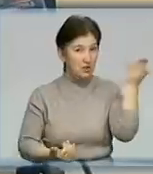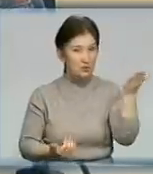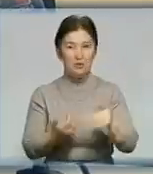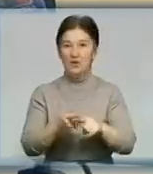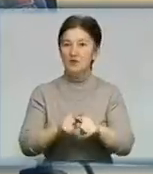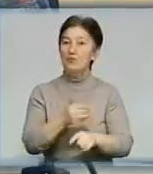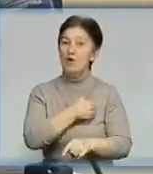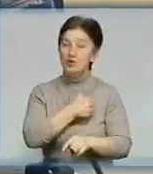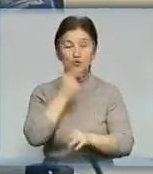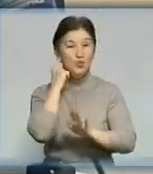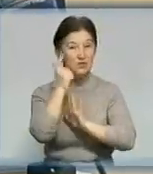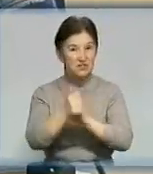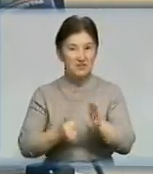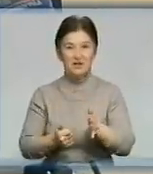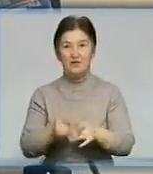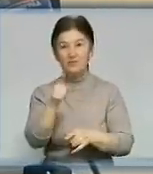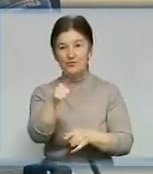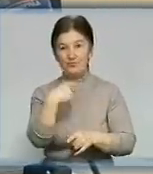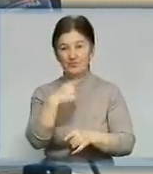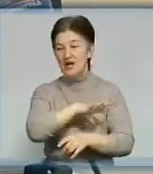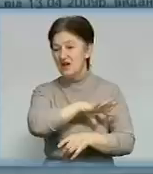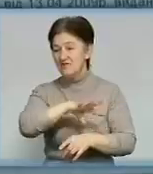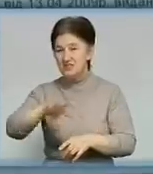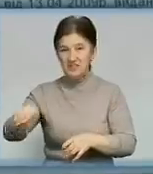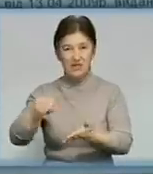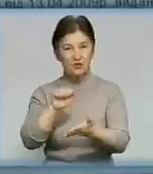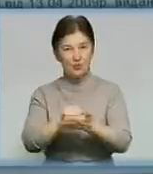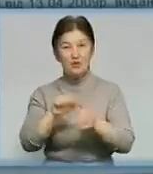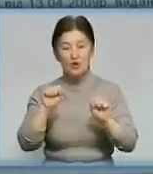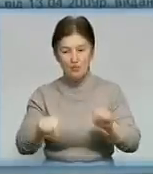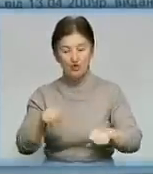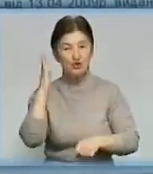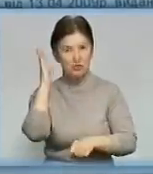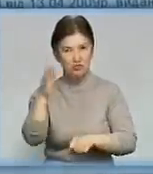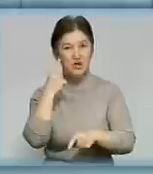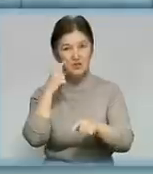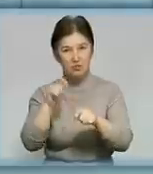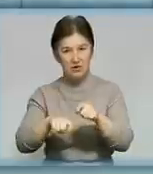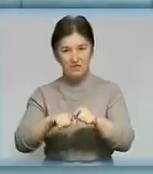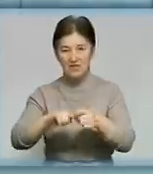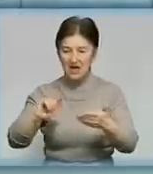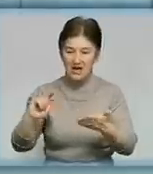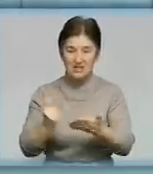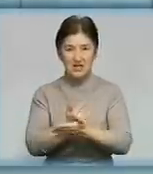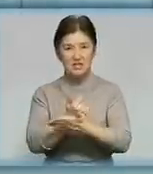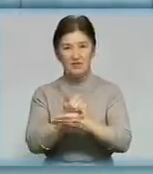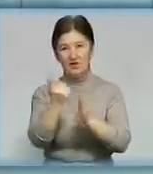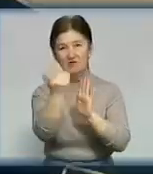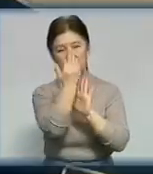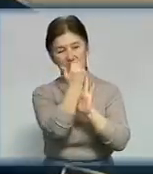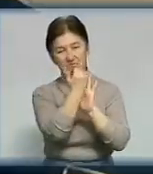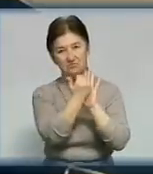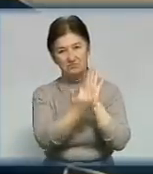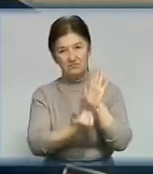Начальник відділу заспокоює. Всі папери у найкоротший термін можна буде перевірити і заново стати у чергу. Нині компанія «Боржник»